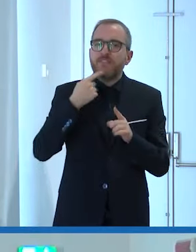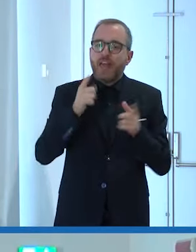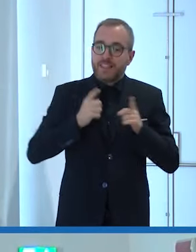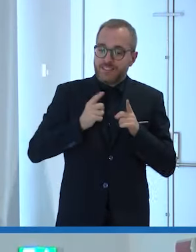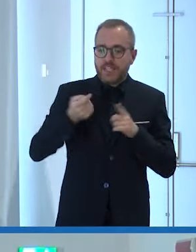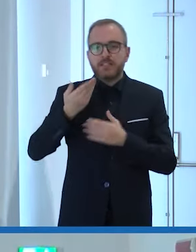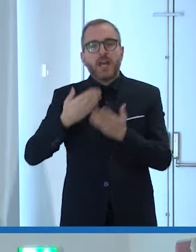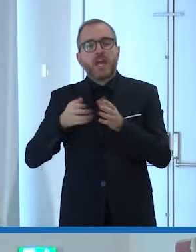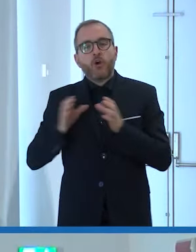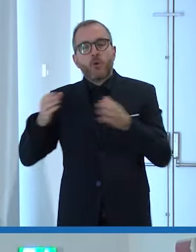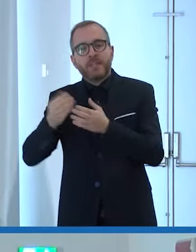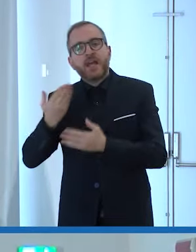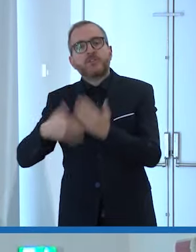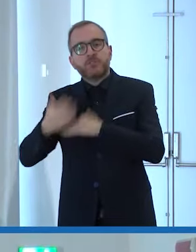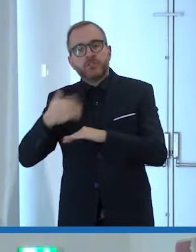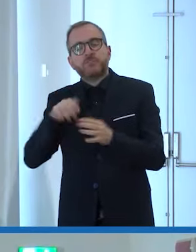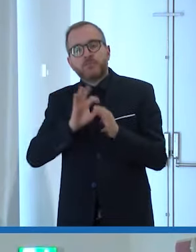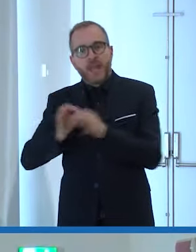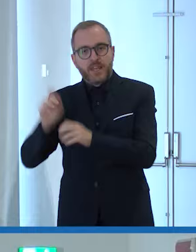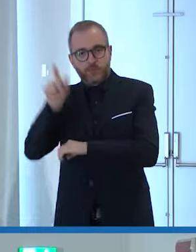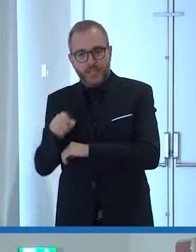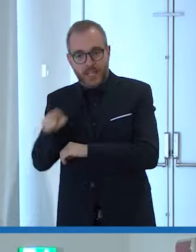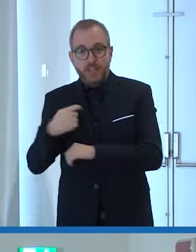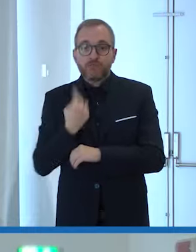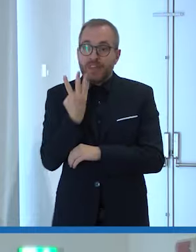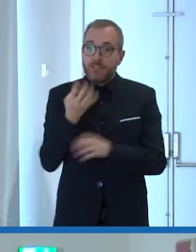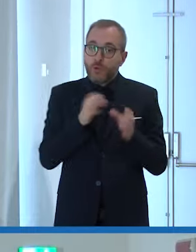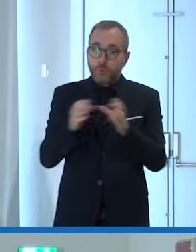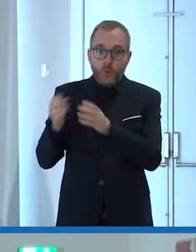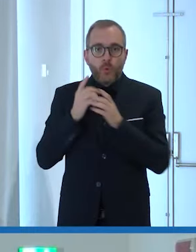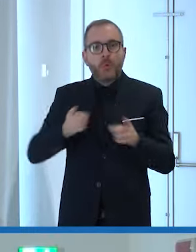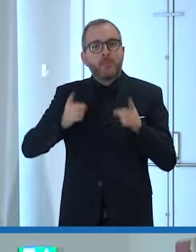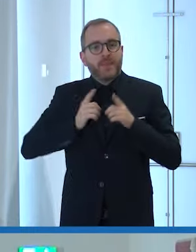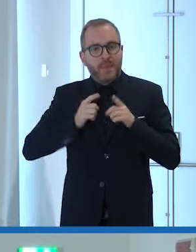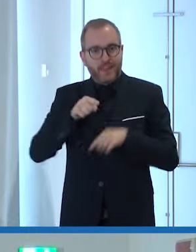paralimpico ed è costituito da militari delle quattro forze armate italiane.